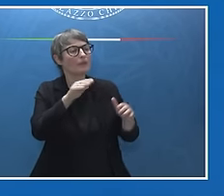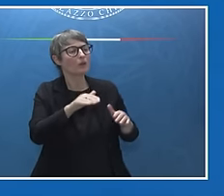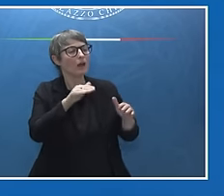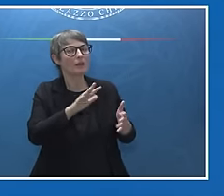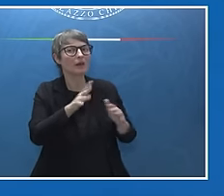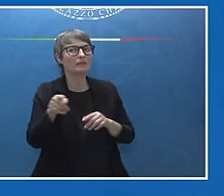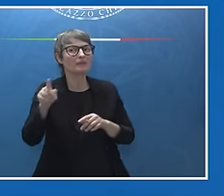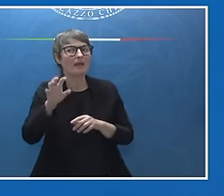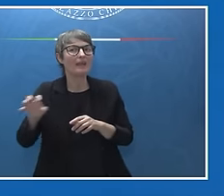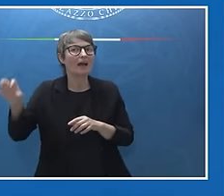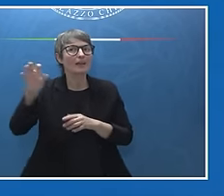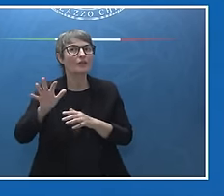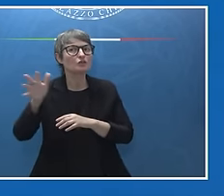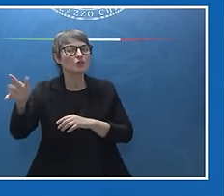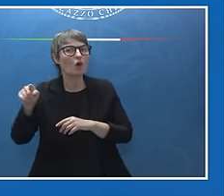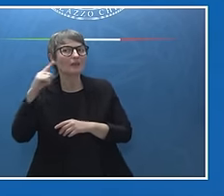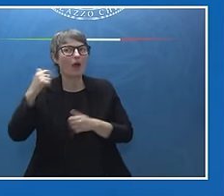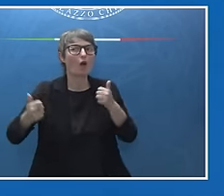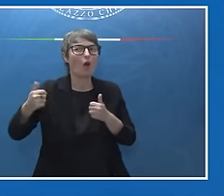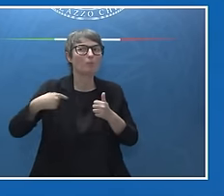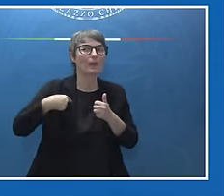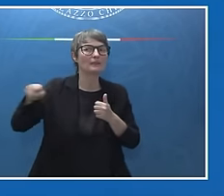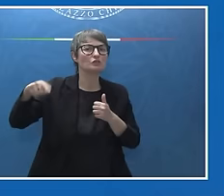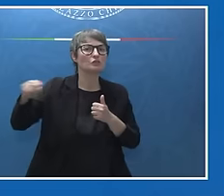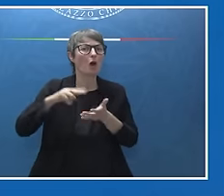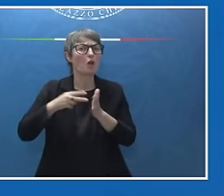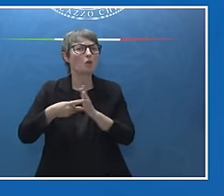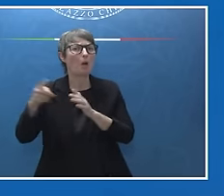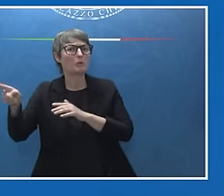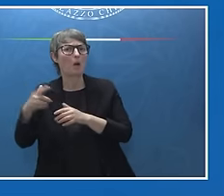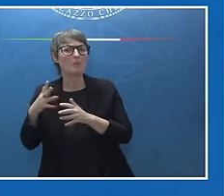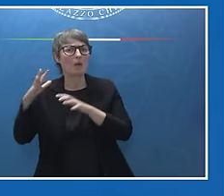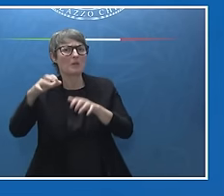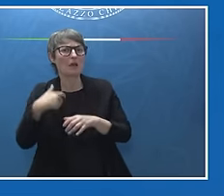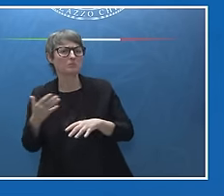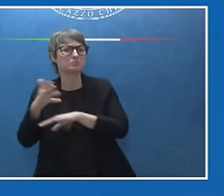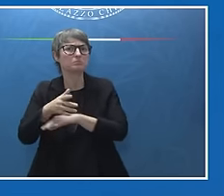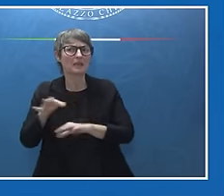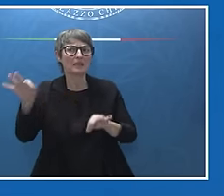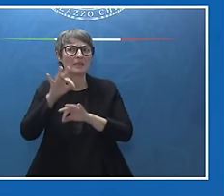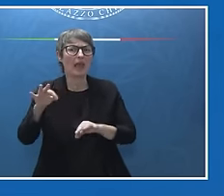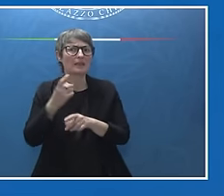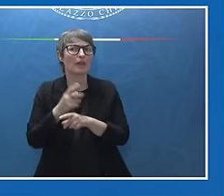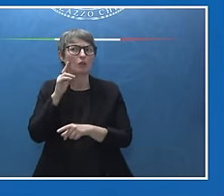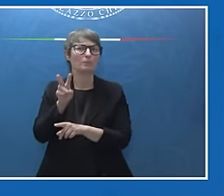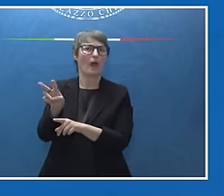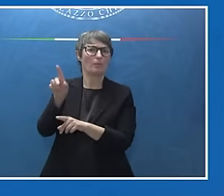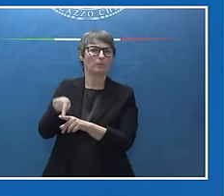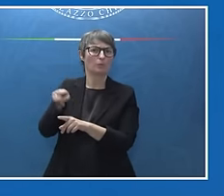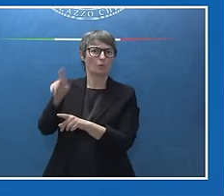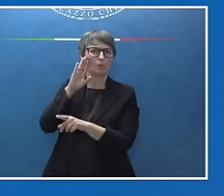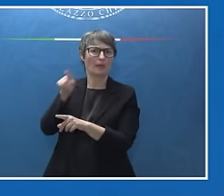fanno grandi problemi ad adottare pratiche commerciali molto aggressive, spesso proprio a danno dell'ambiente. In ambito